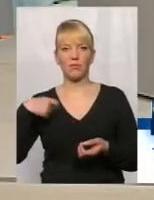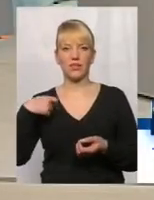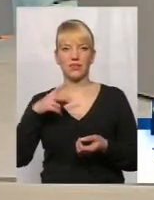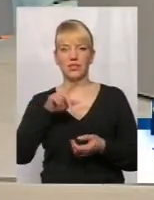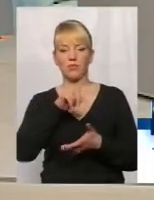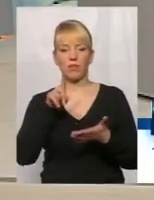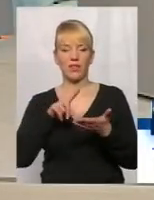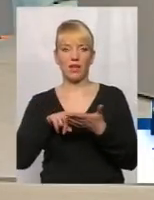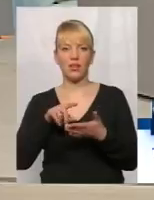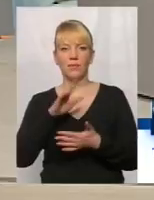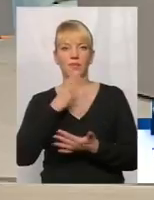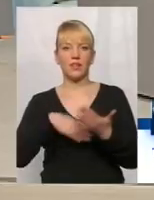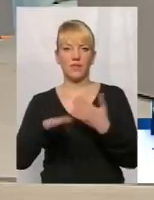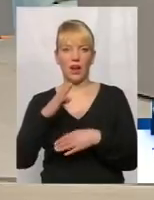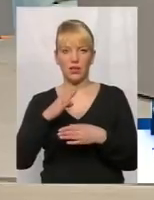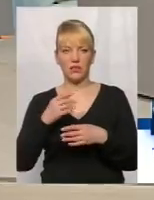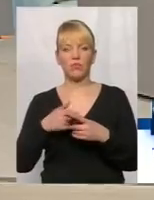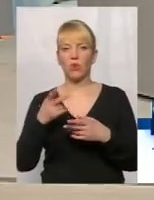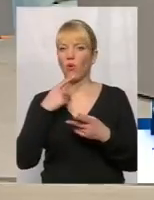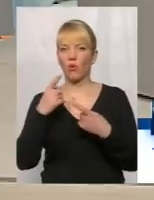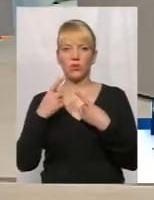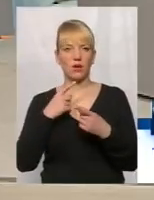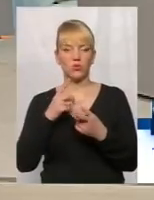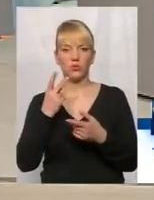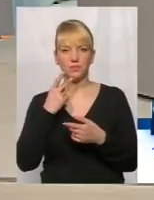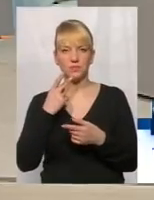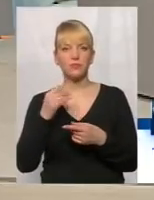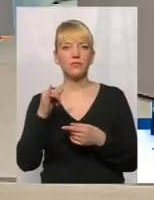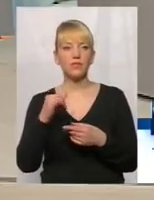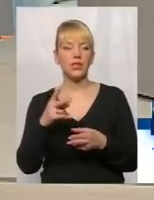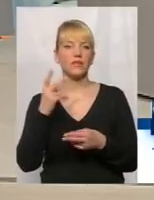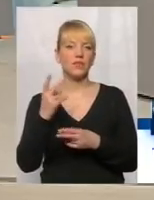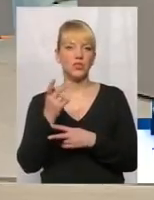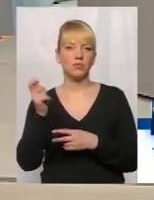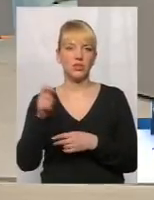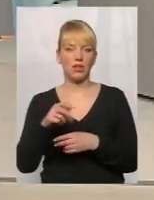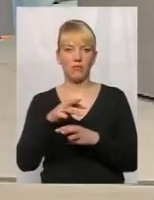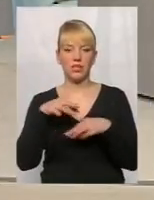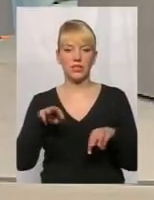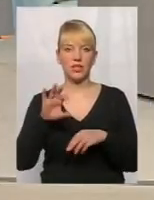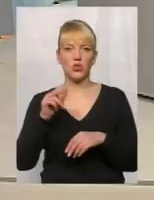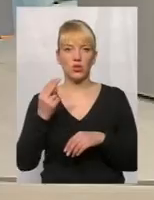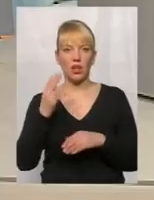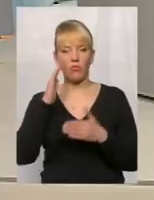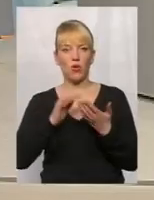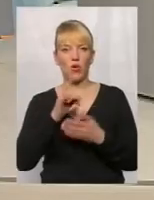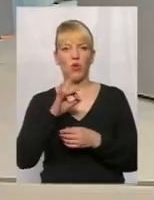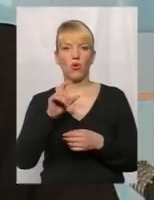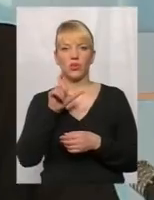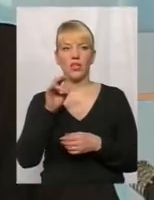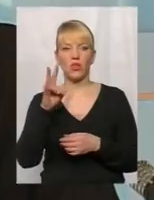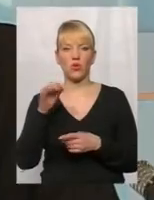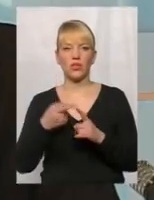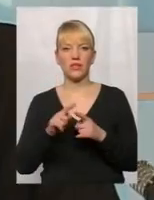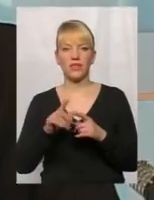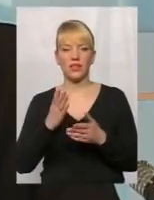інвалідів, ми з ним контактуємо. Двічі приїжджав міністр соціальної політики, пан Розенко. Сьогодні він є віце